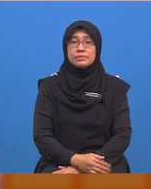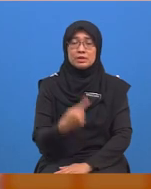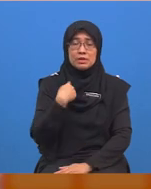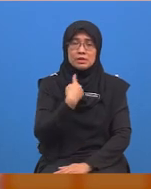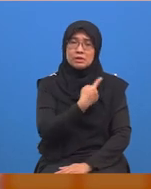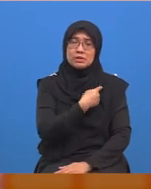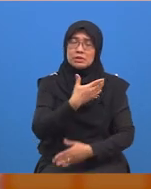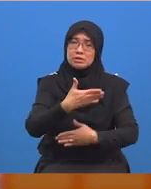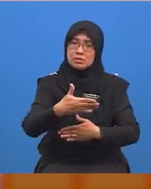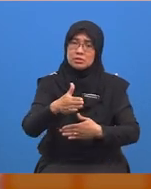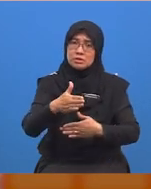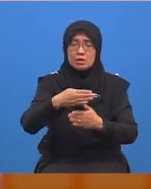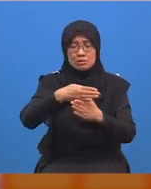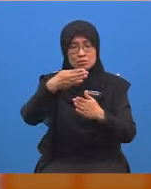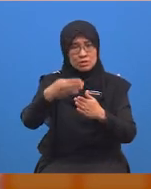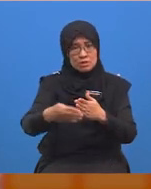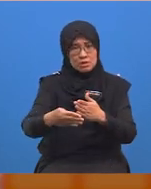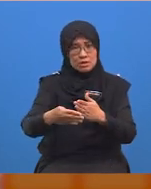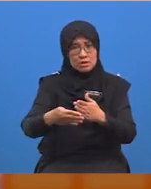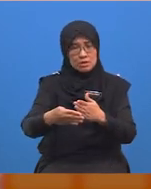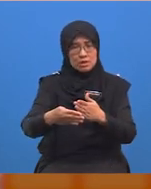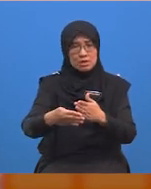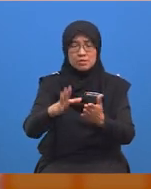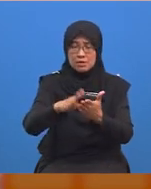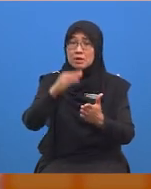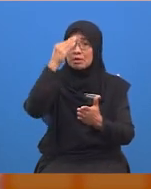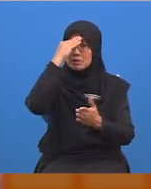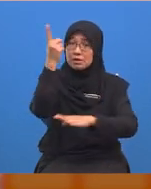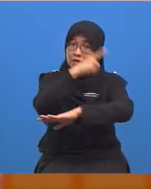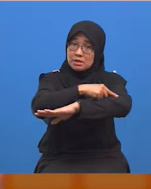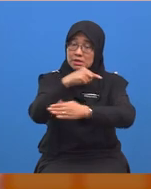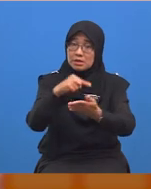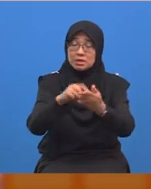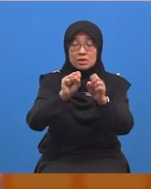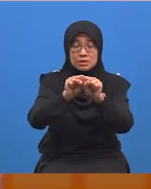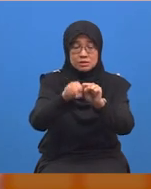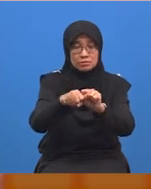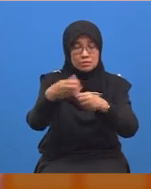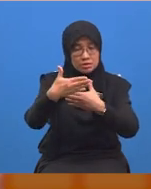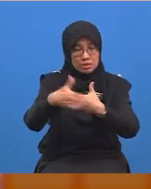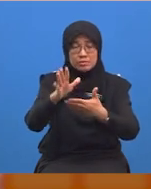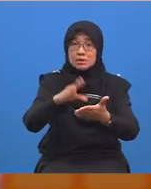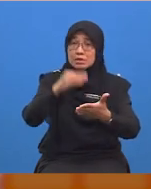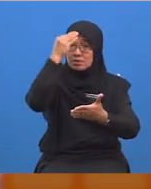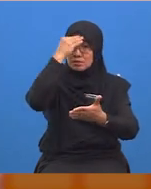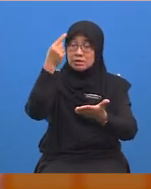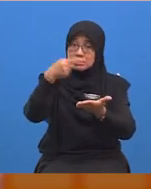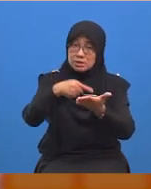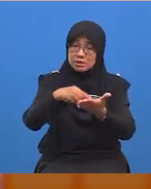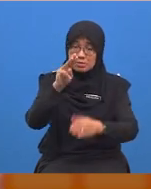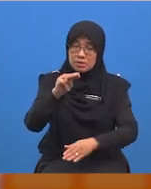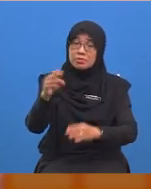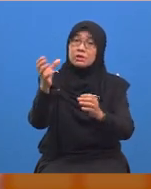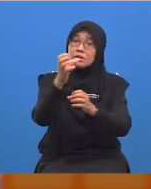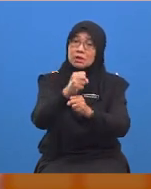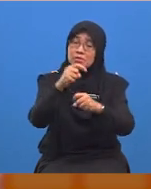Kita telah hampir ke penghujung sesi pembelajaran pada hari ini. Semoga selepas pembelajaran ini, murid